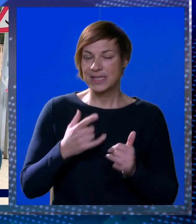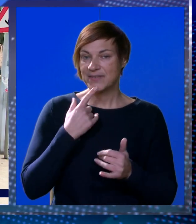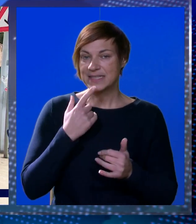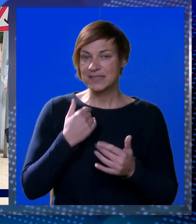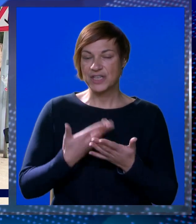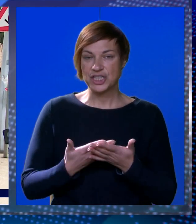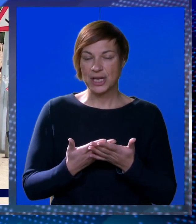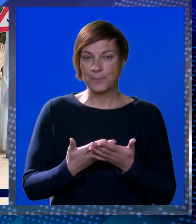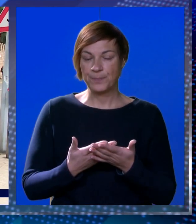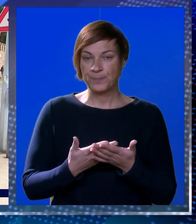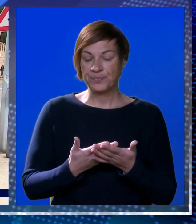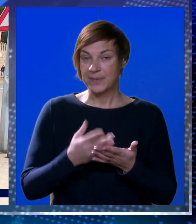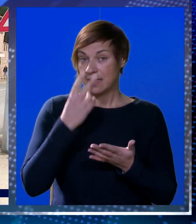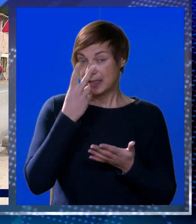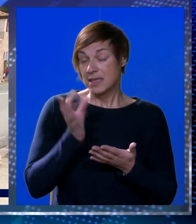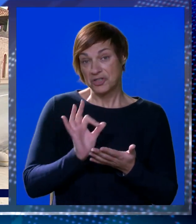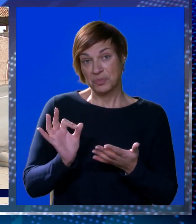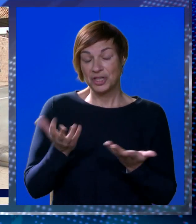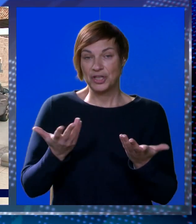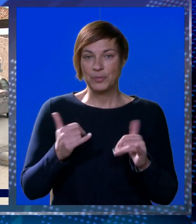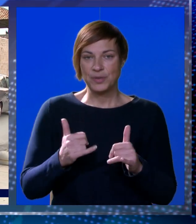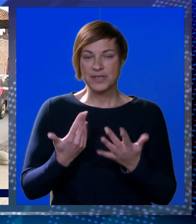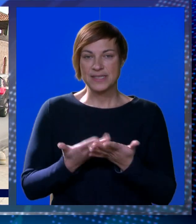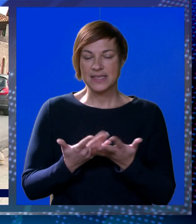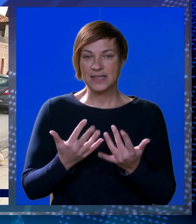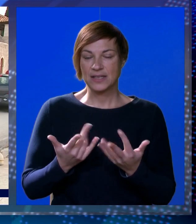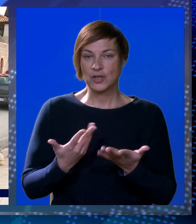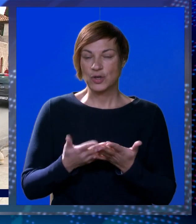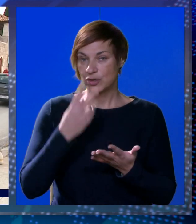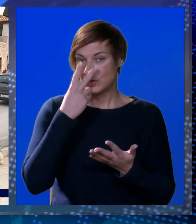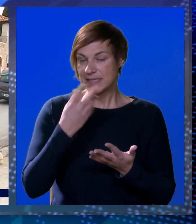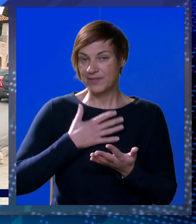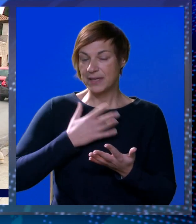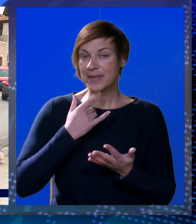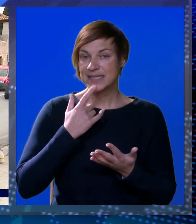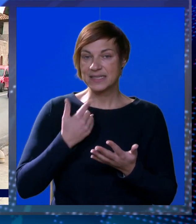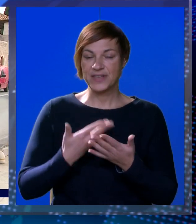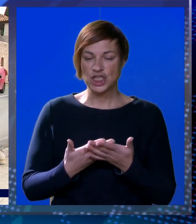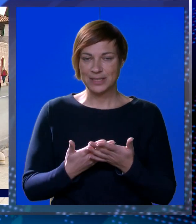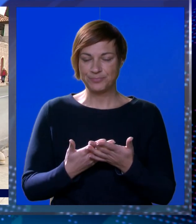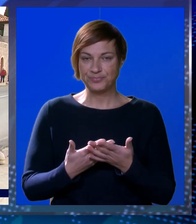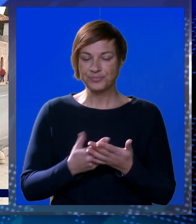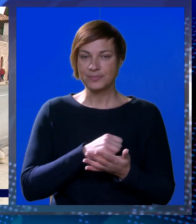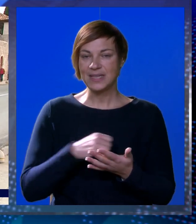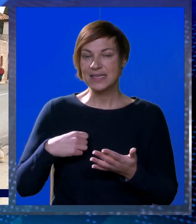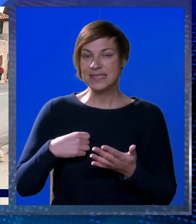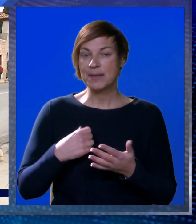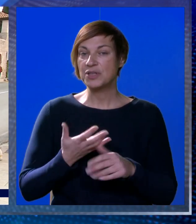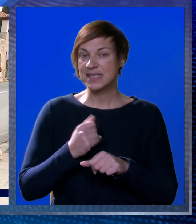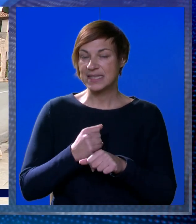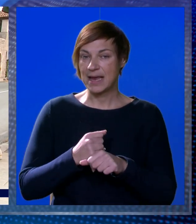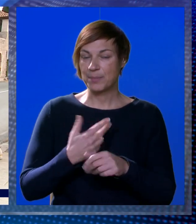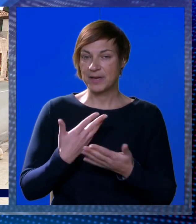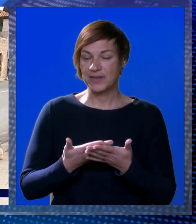Što kažete, ili vam se sviđa? Pa izgleda da će biti dobro. Sad ovo, koliko je sad zaviđe, meni se sviđa. Samo da se